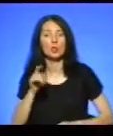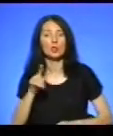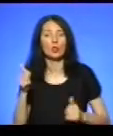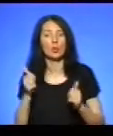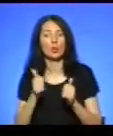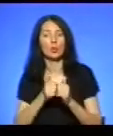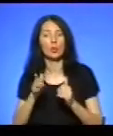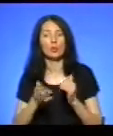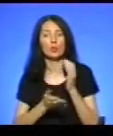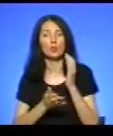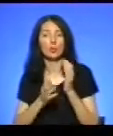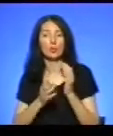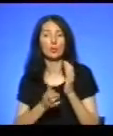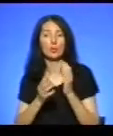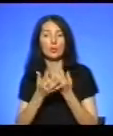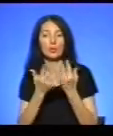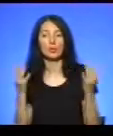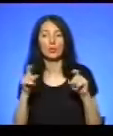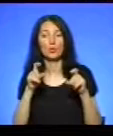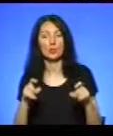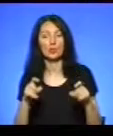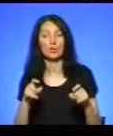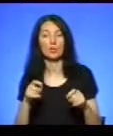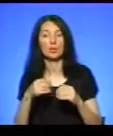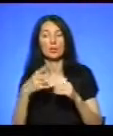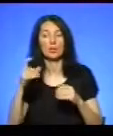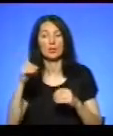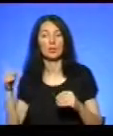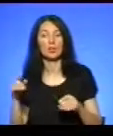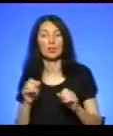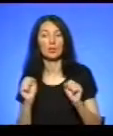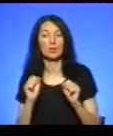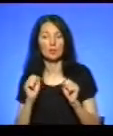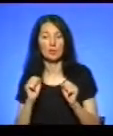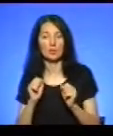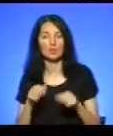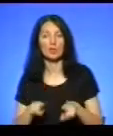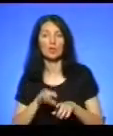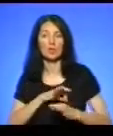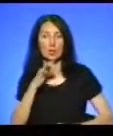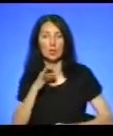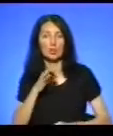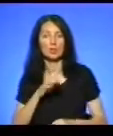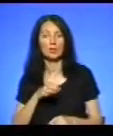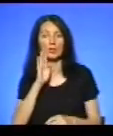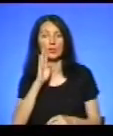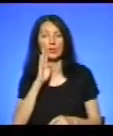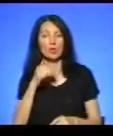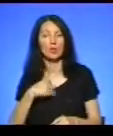забором, хвилин 15, а вон, сиділи, аж не отросло, настрашилася. Ми думаємо, все, треба визивати